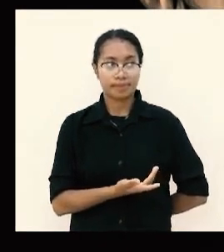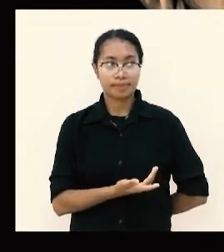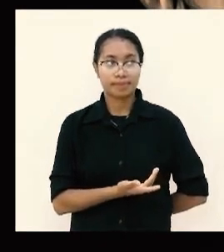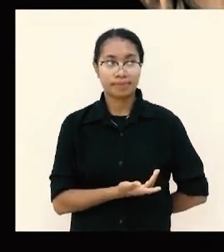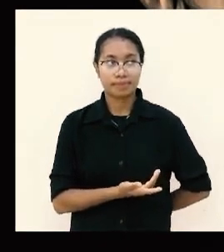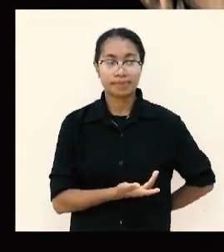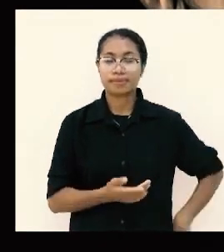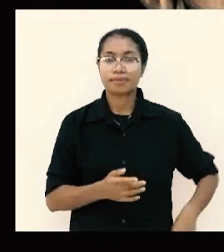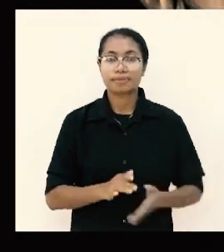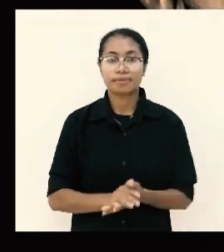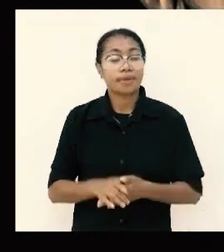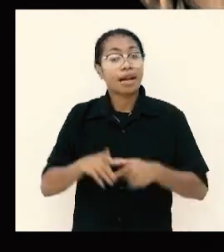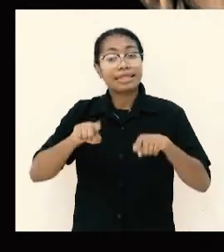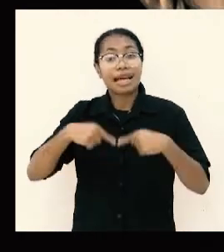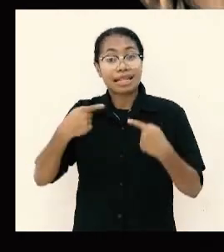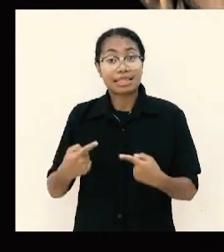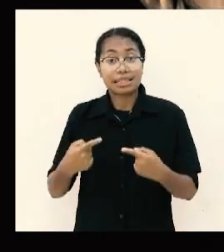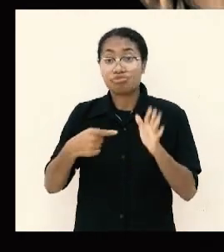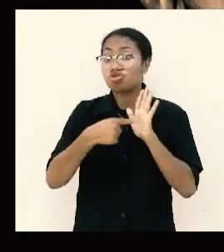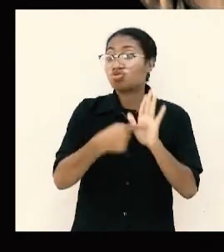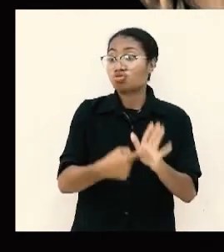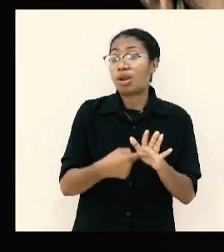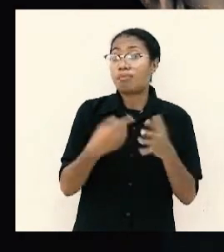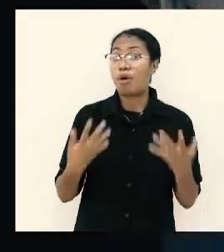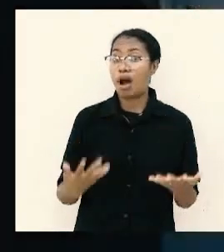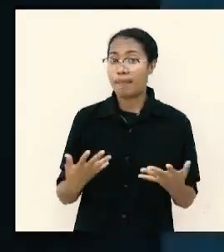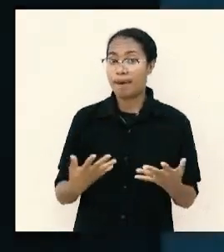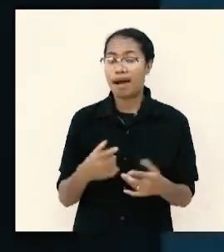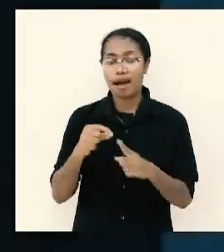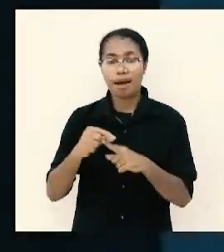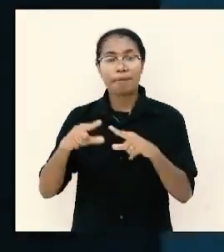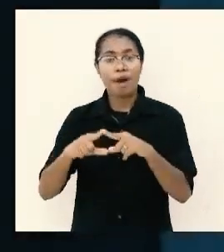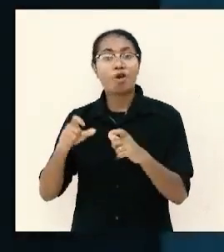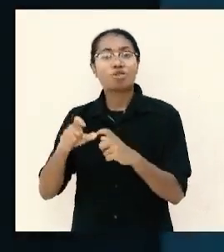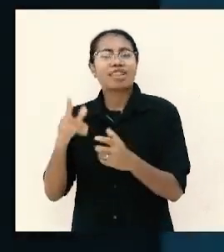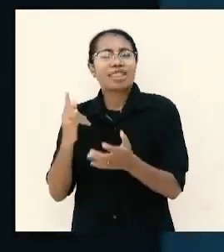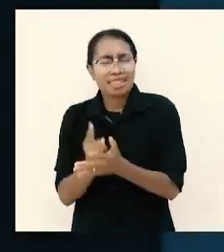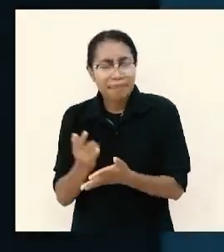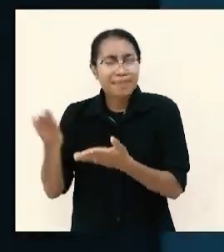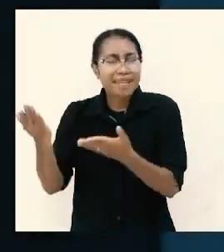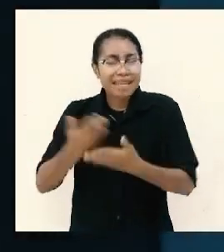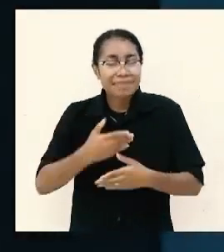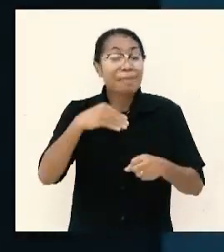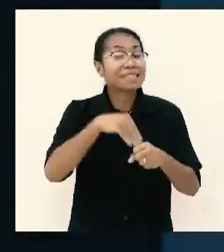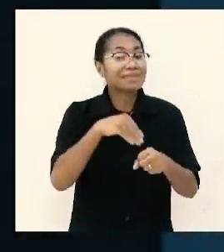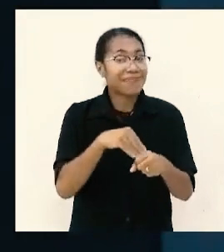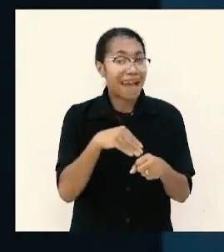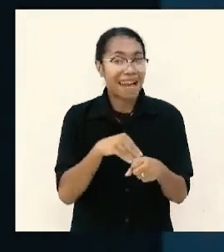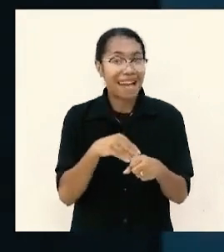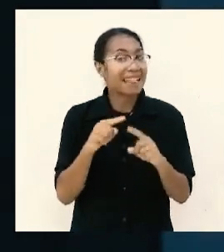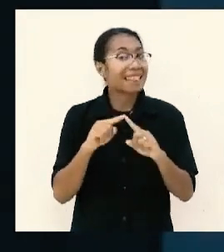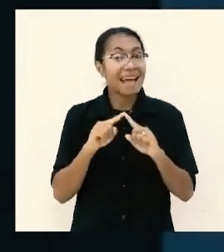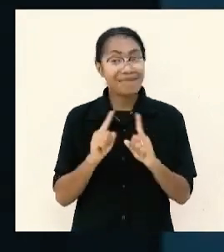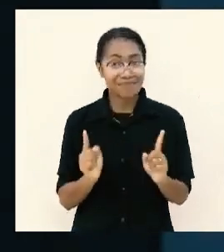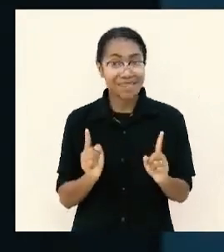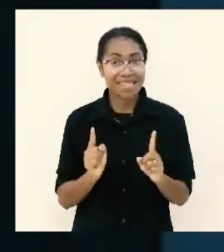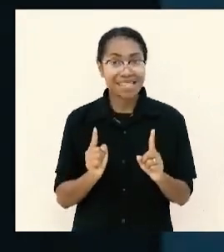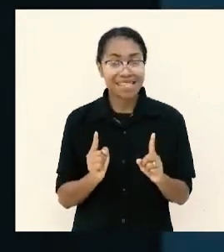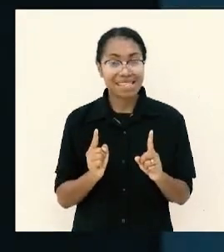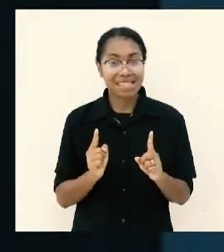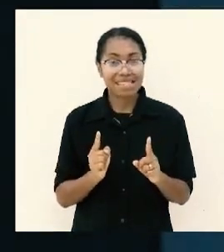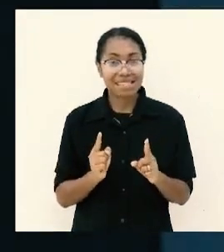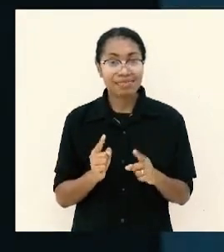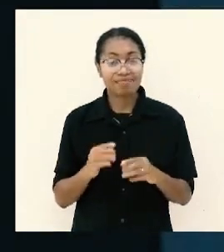jadi ini menunjukkan bahwa Paulus memang menerima persembahan tapi yang menyukakan